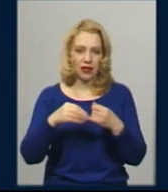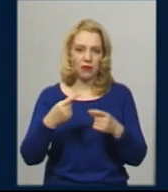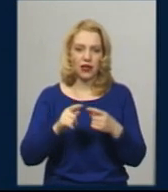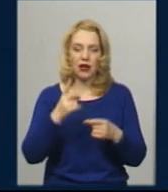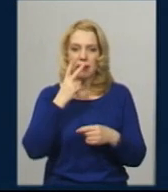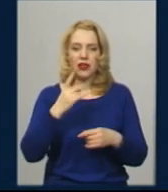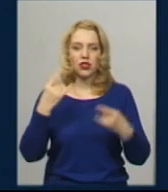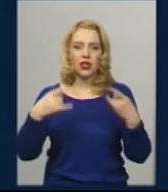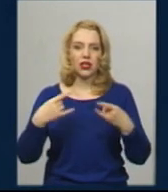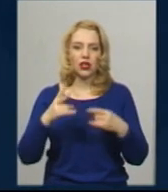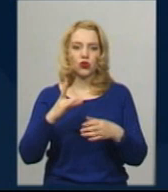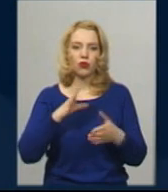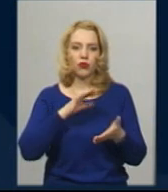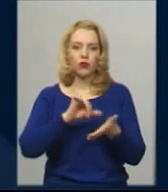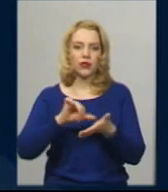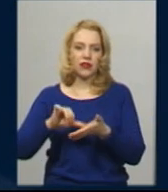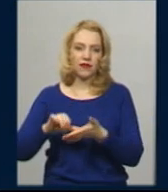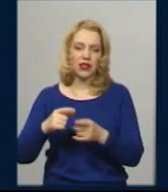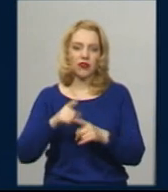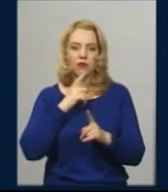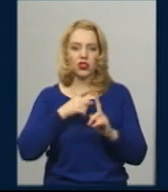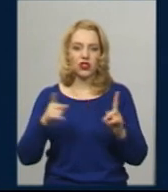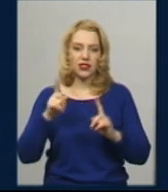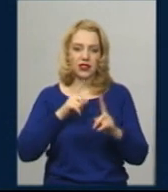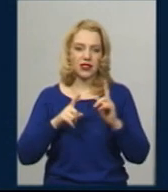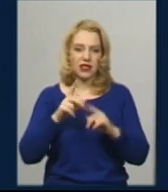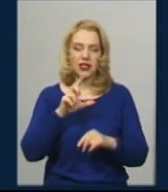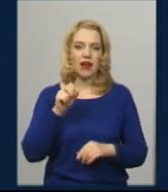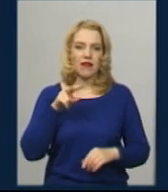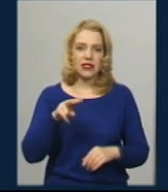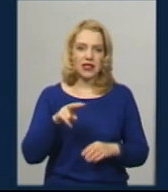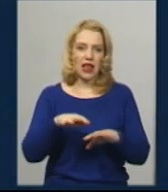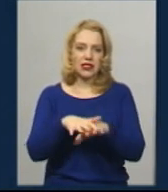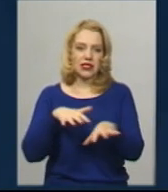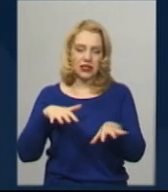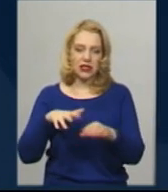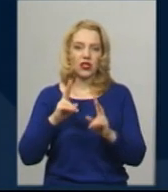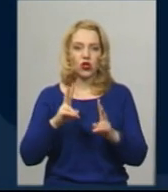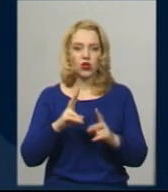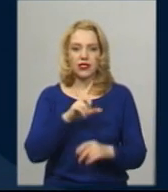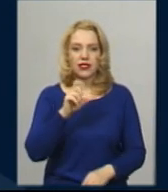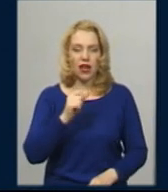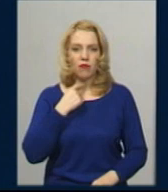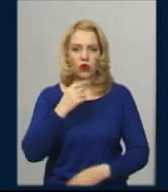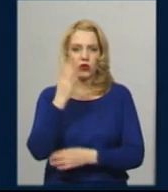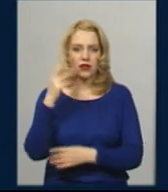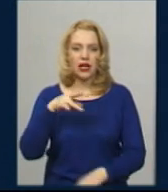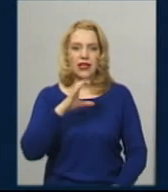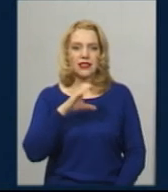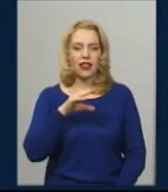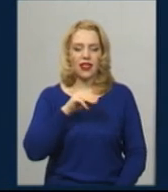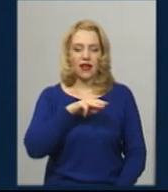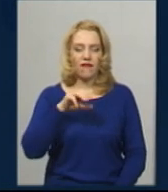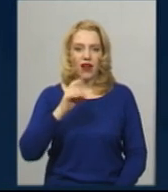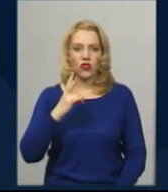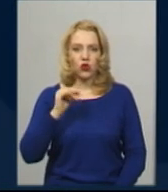бачите, хто з представників був під час сесії у залі засідання та хто і як проголосував. За проголосували Микола Стефанчук,